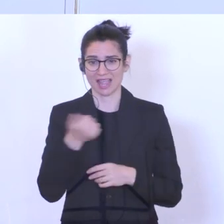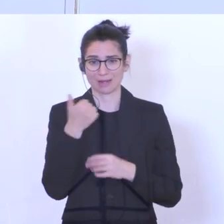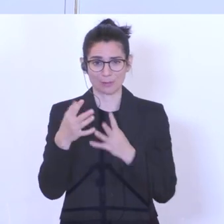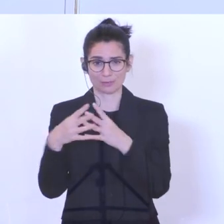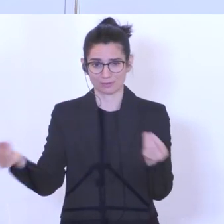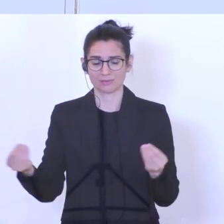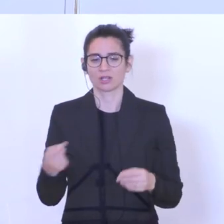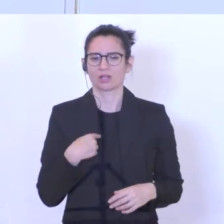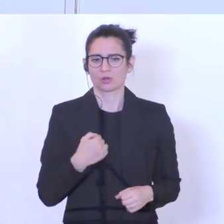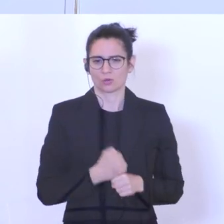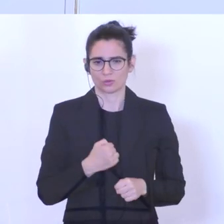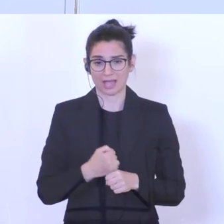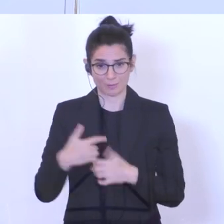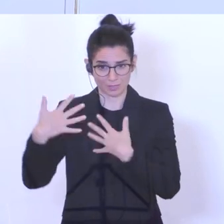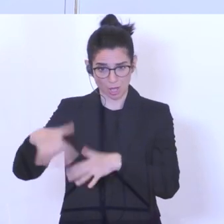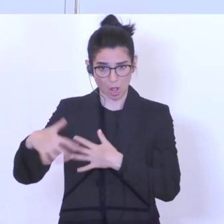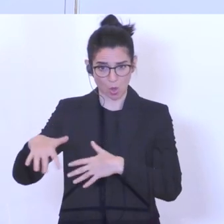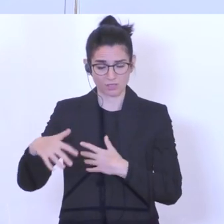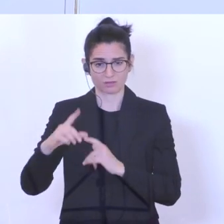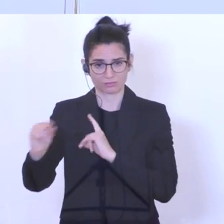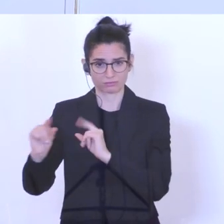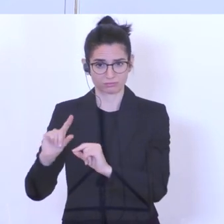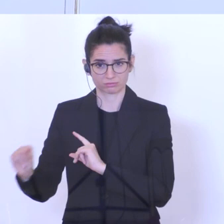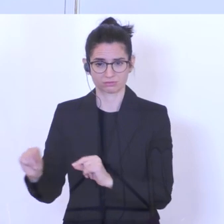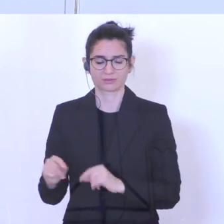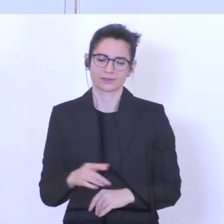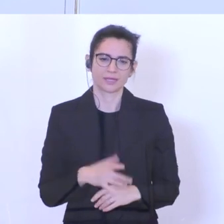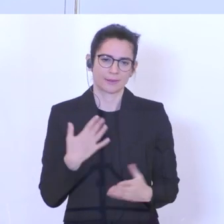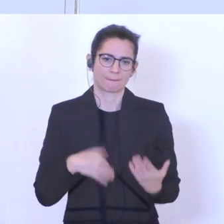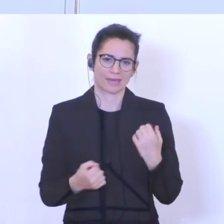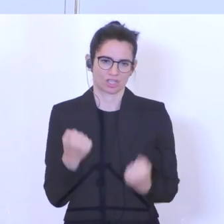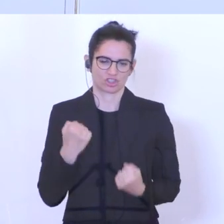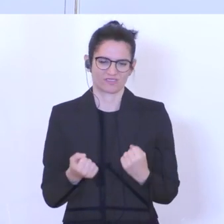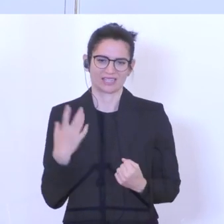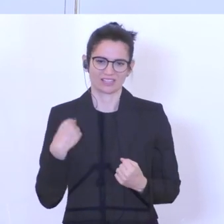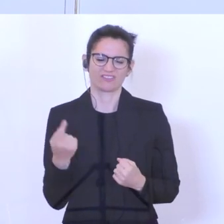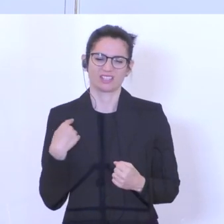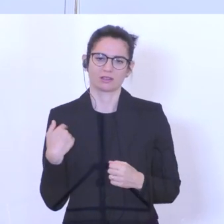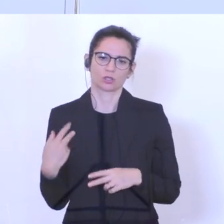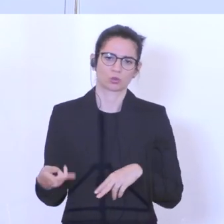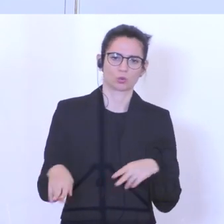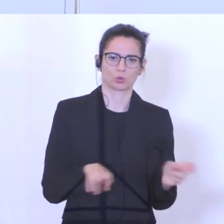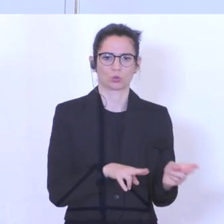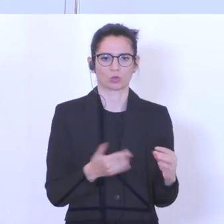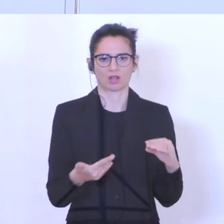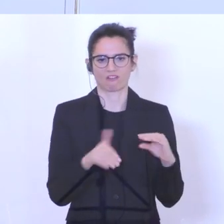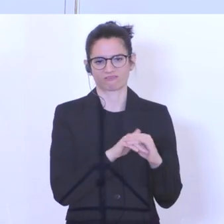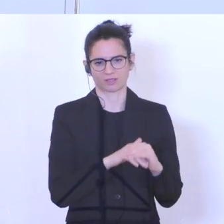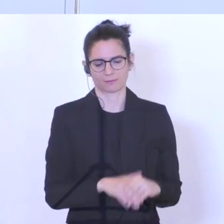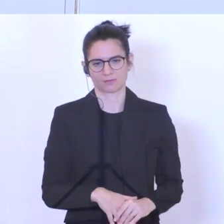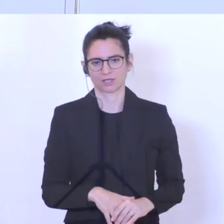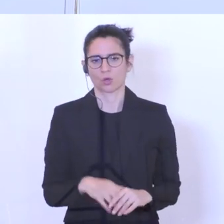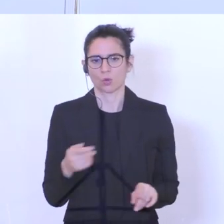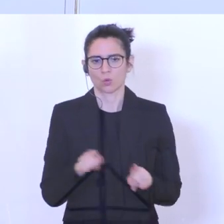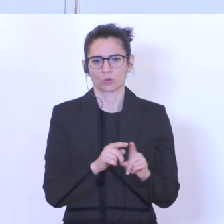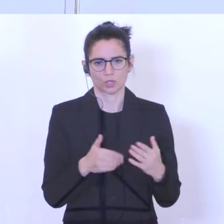und in der Arbeitslosigkeit sind, dann ist es auch sehr viel schwieriger, diese wieder ins Unternehmen aufzunehmen, diese zu